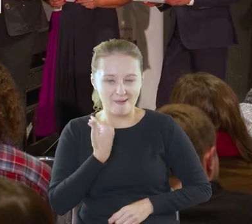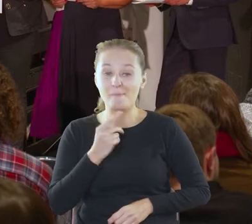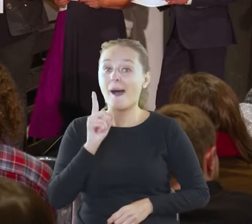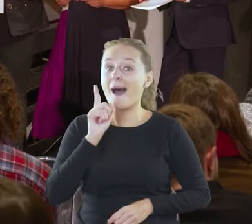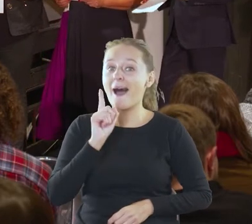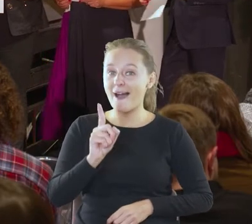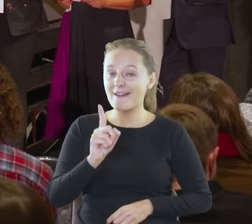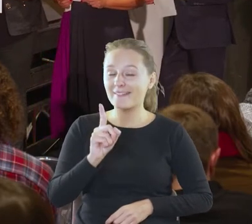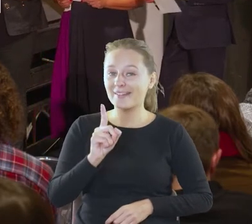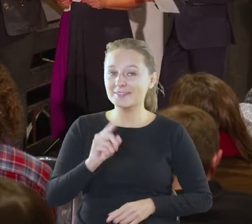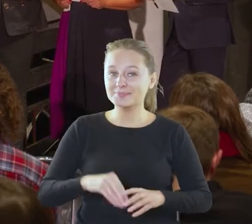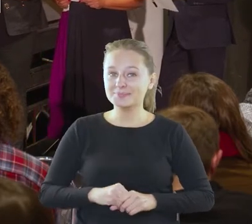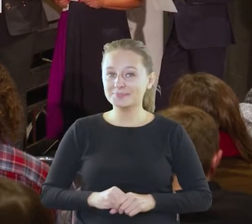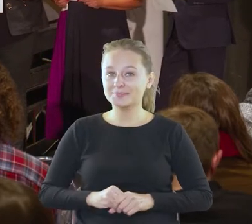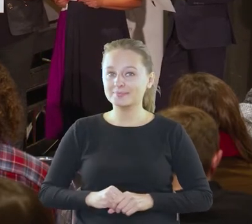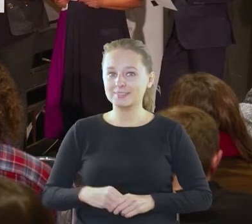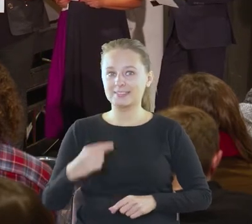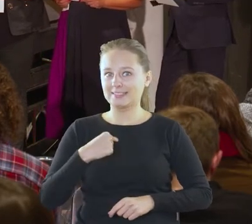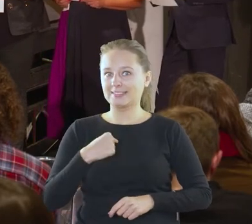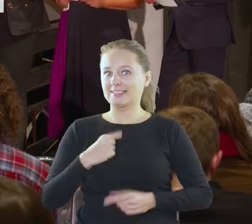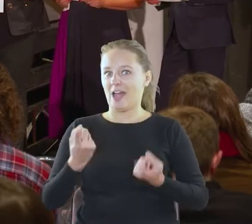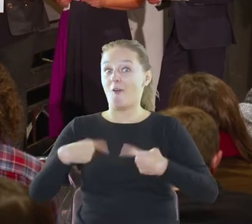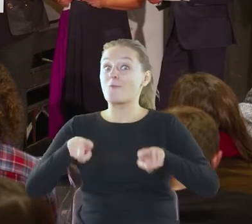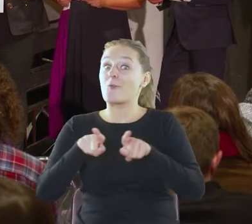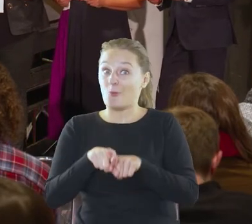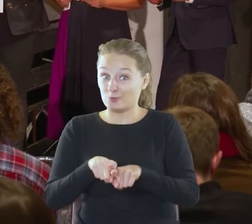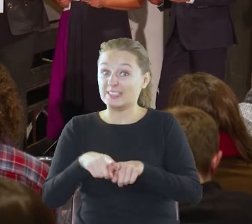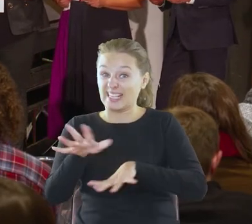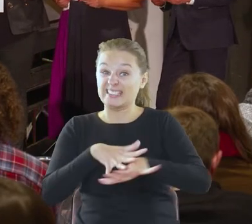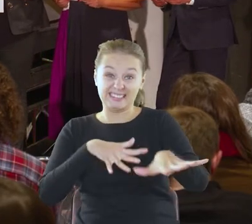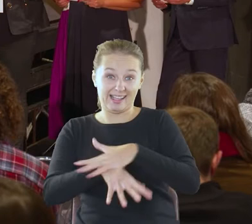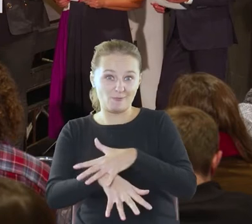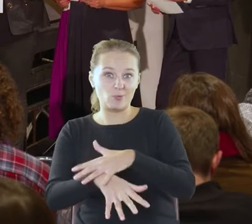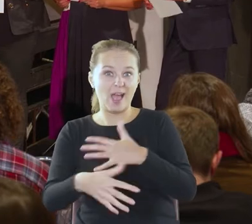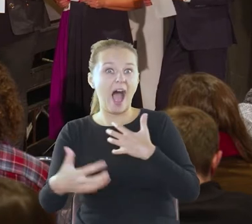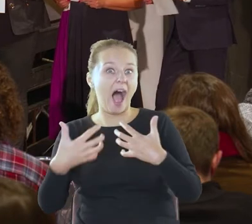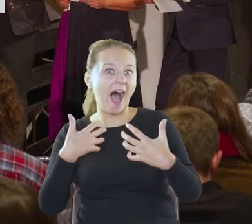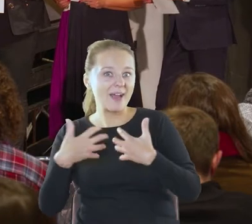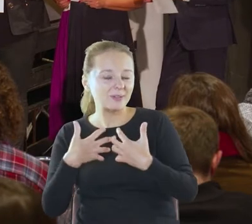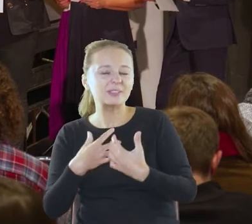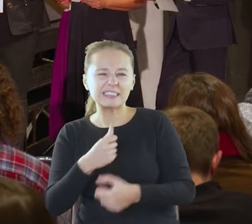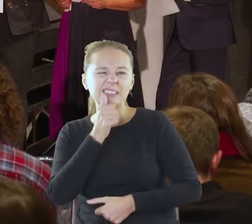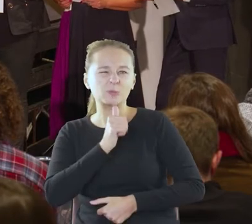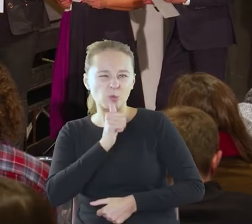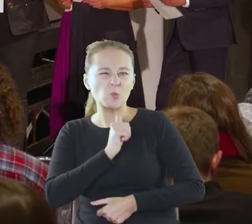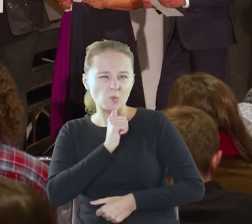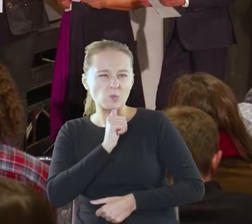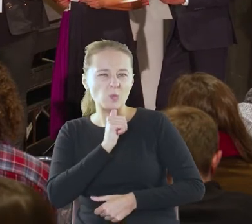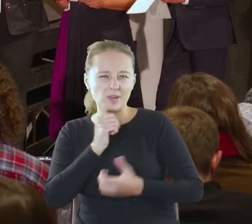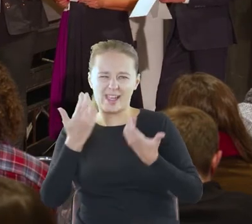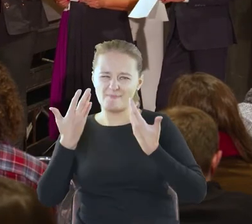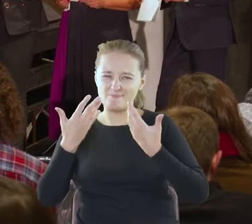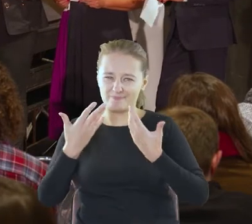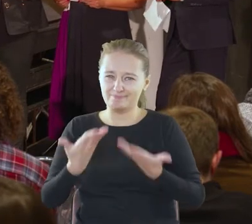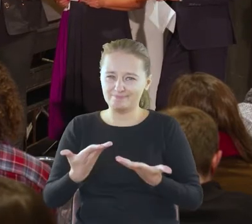Ale jako, że wykonuję taki zawód, a nie inny, spróbuję poddać się temu punktowi.